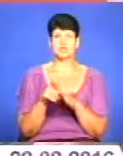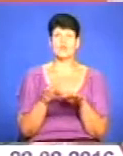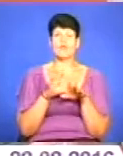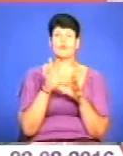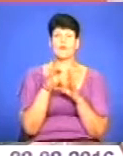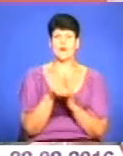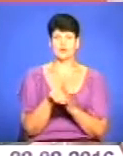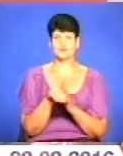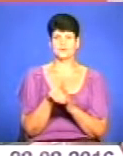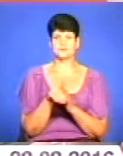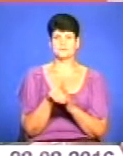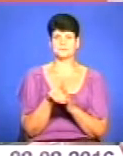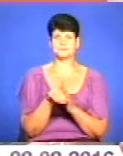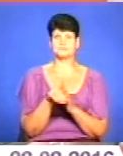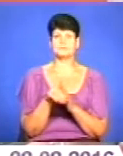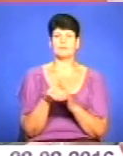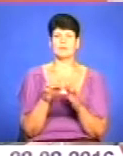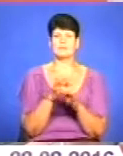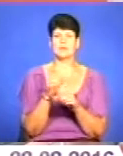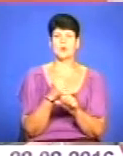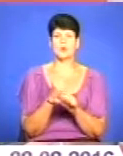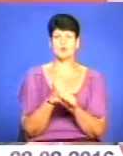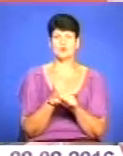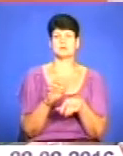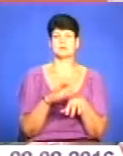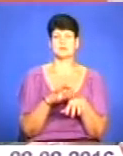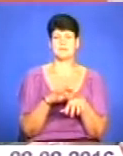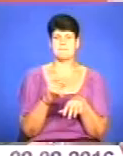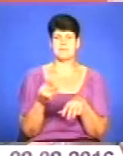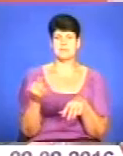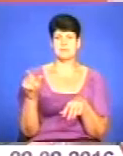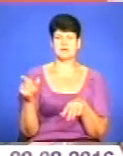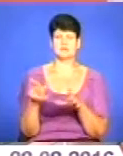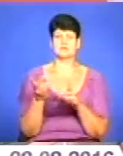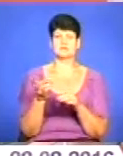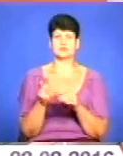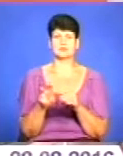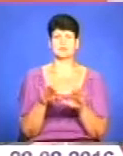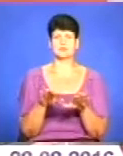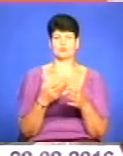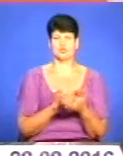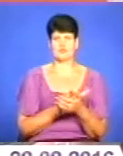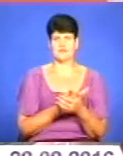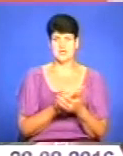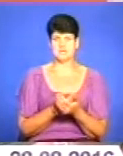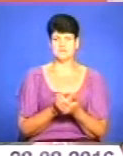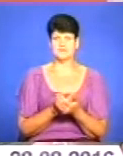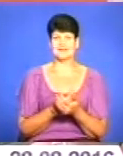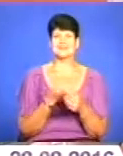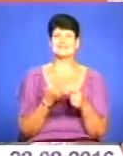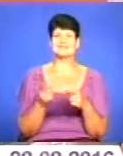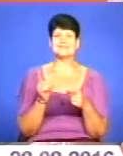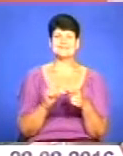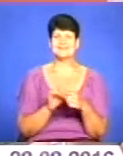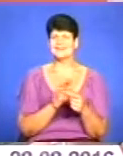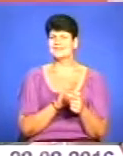такі схеми роботи з потерпілими, як відвідування по місцю проживання. Це не те, що